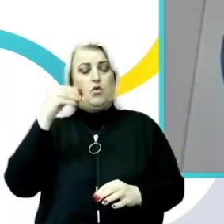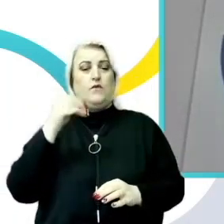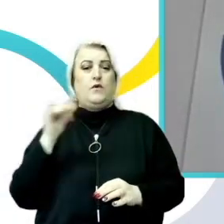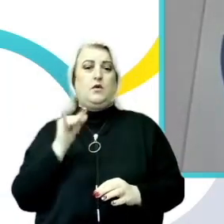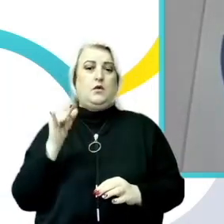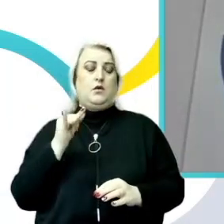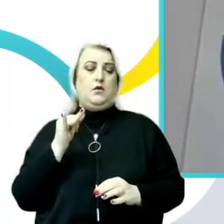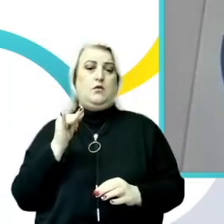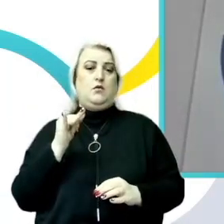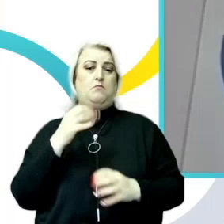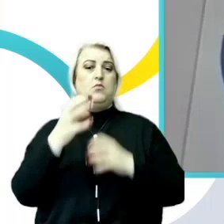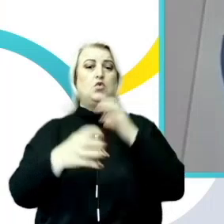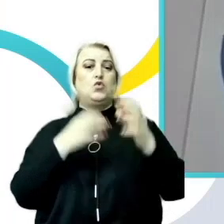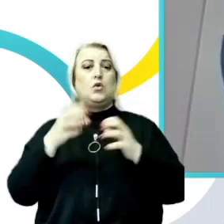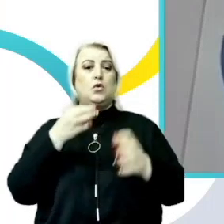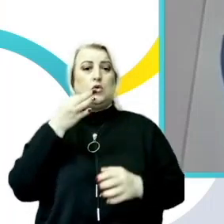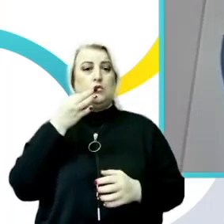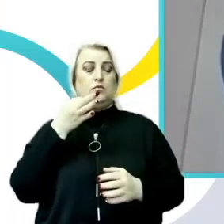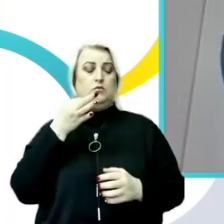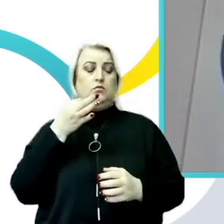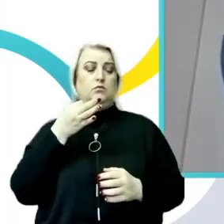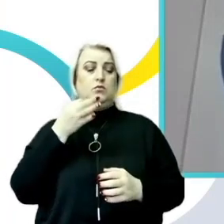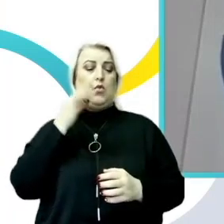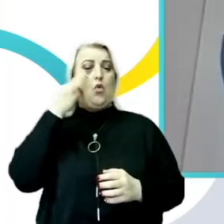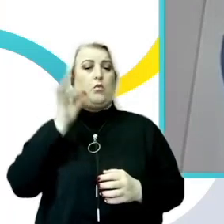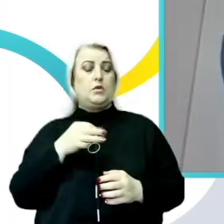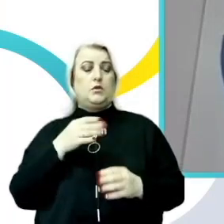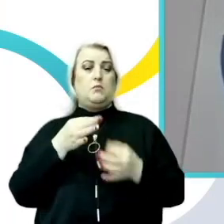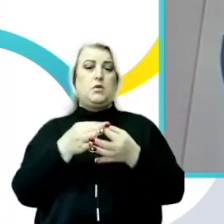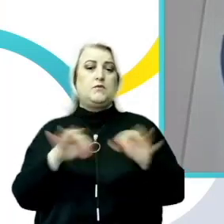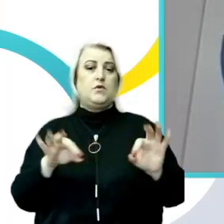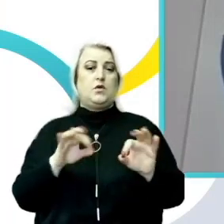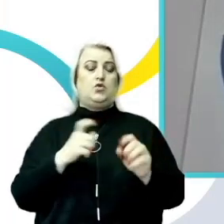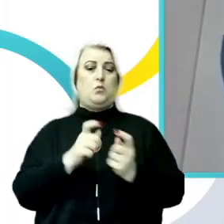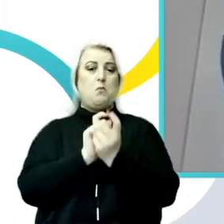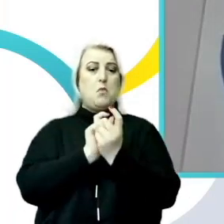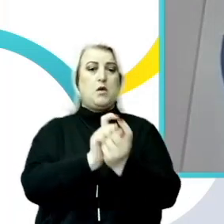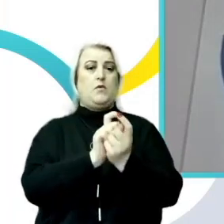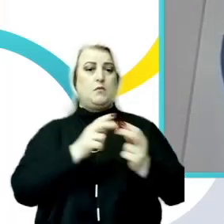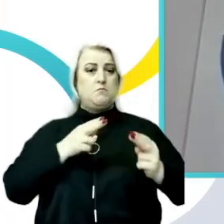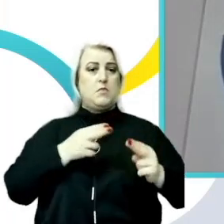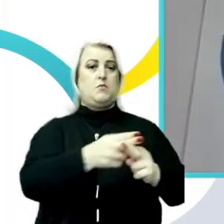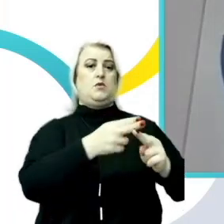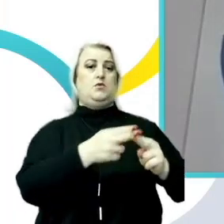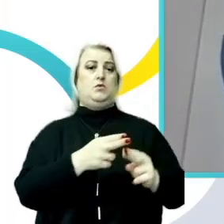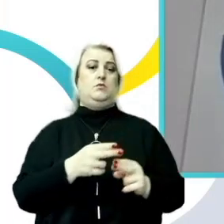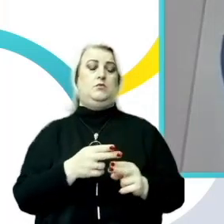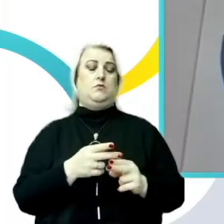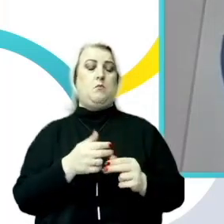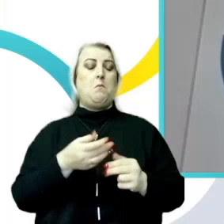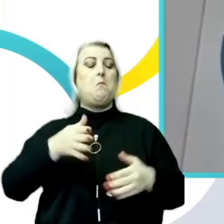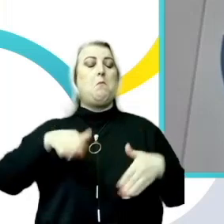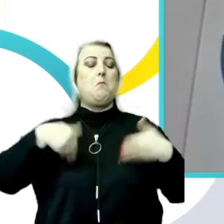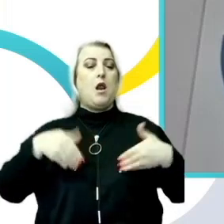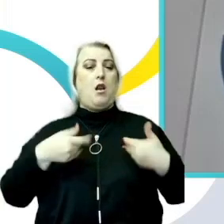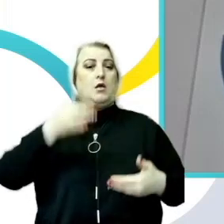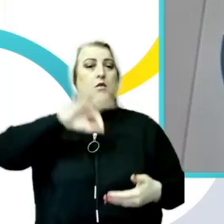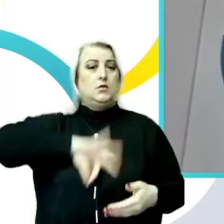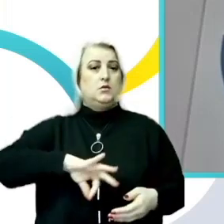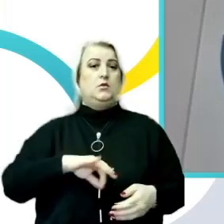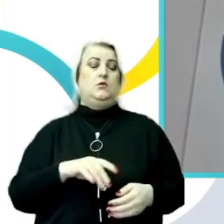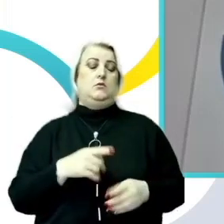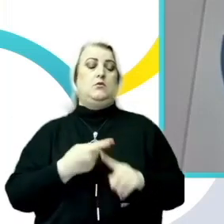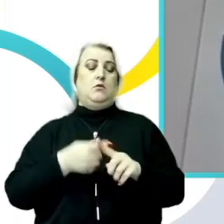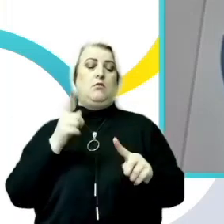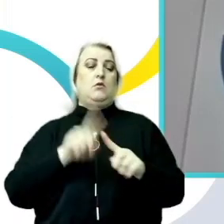permit o prevenire și combatere efectivă acestui fenomen în domeniul